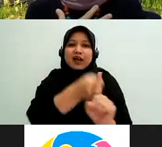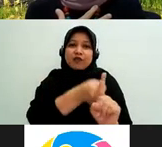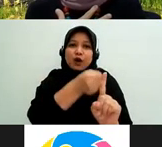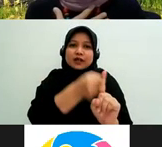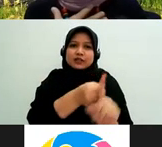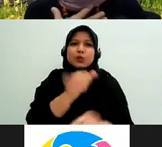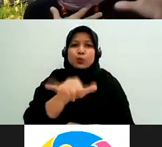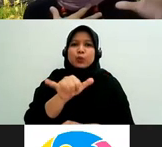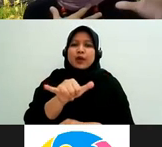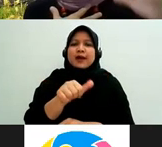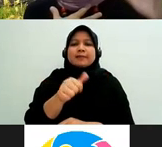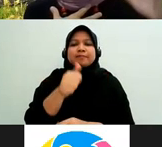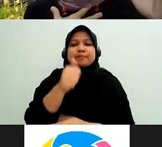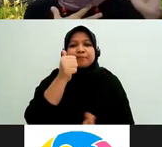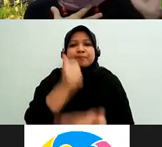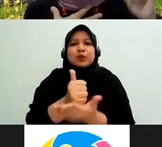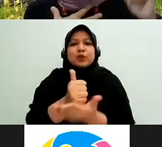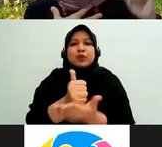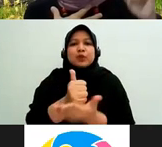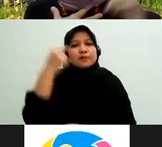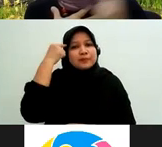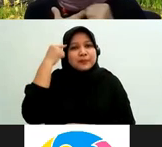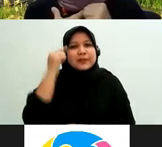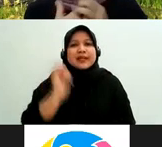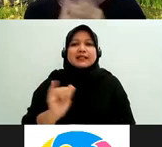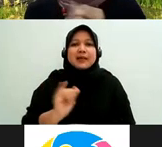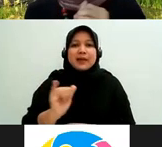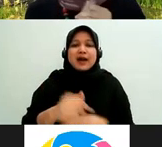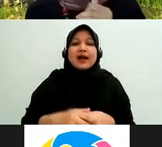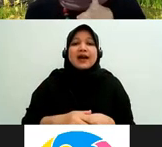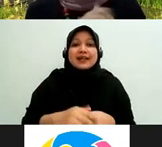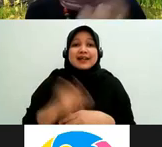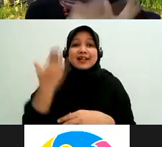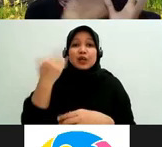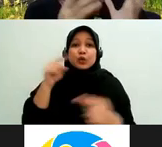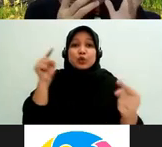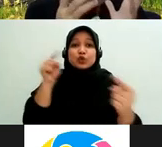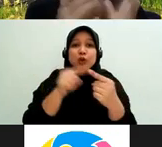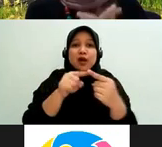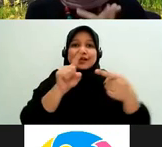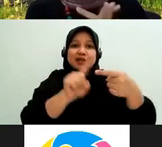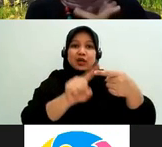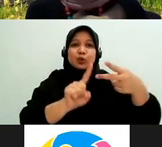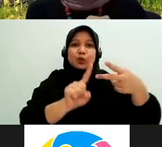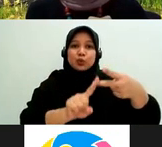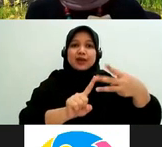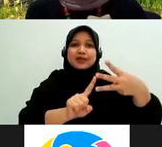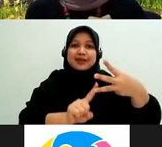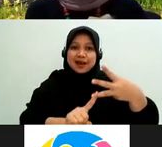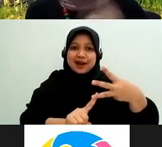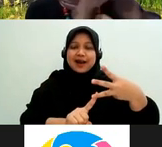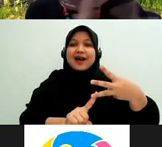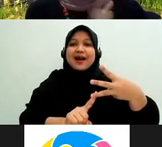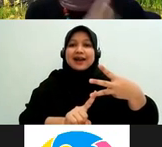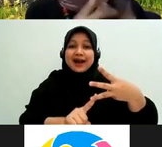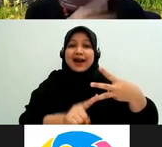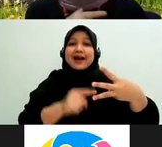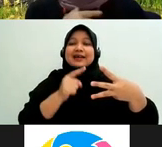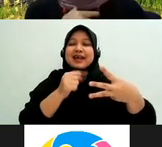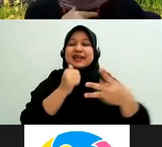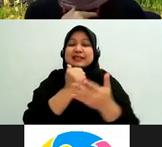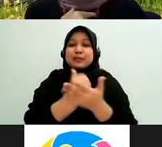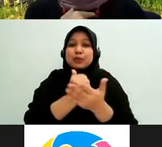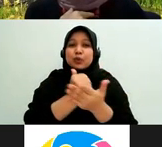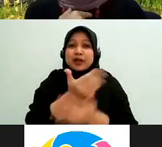jadi kalau dari tujuan 1, 2, 3 itu kalau buat saya tujuan yang paling relevan buat teman-teman sebagai